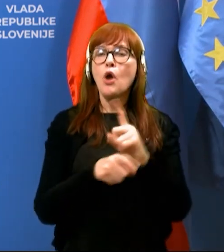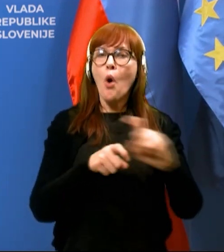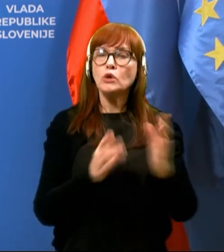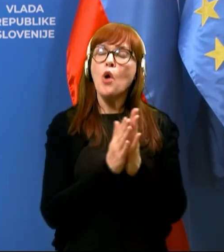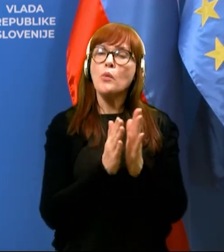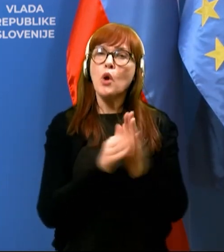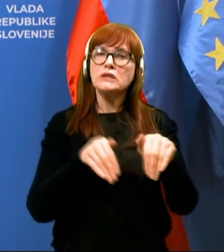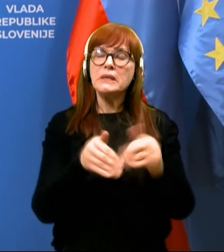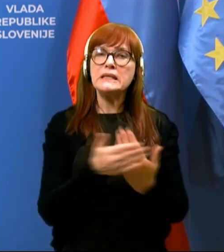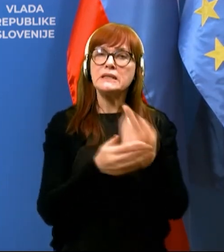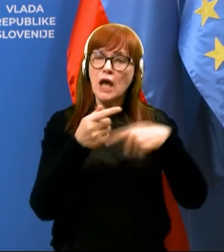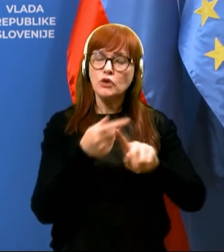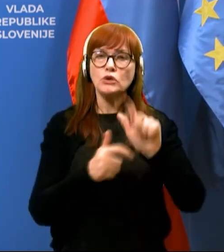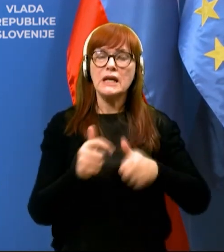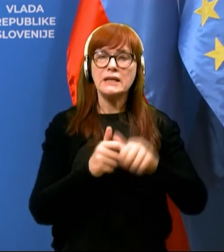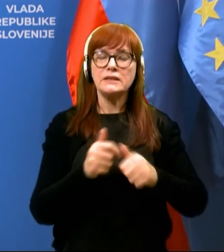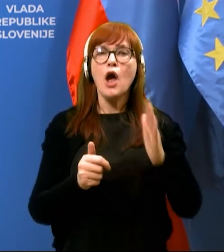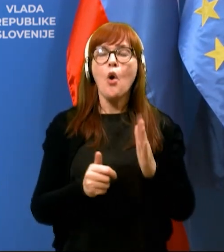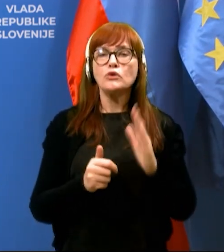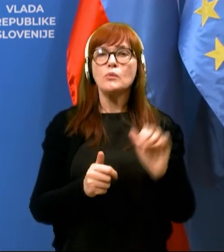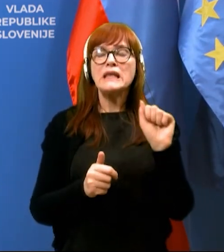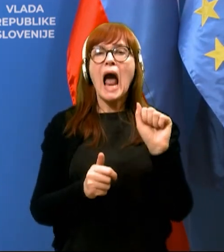prosim še ministra za notranje zadeve, gospoda Eleša Hojsa.